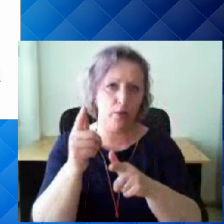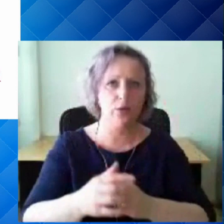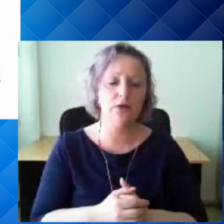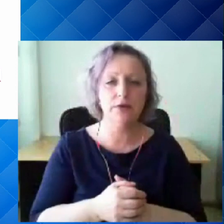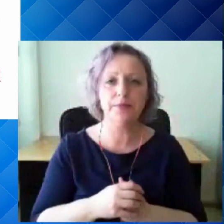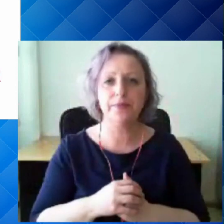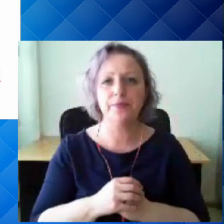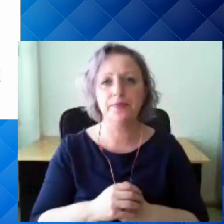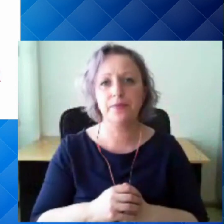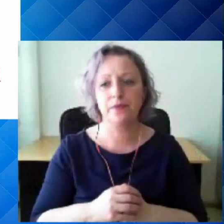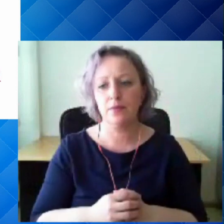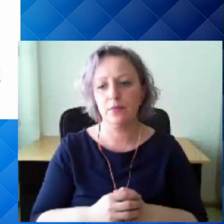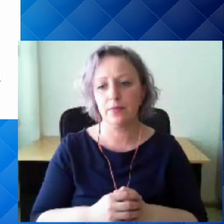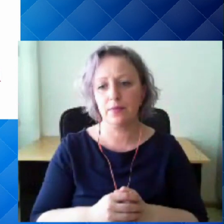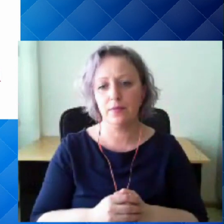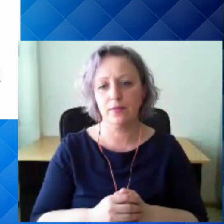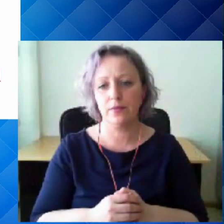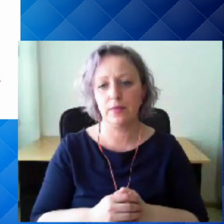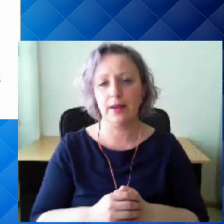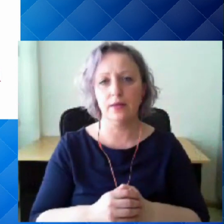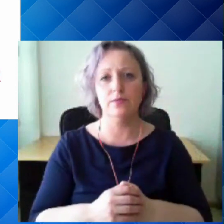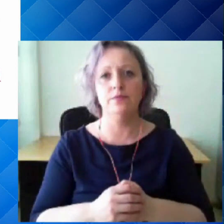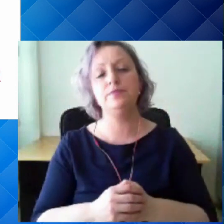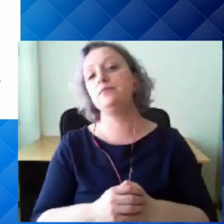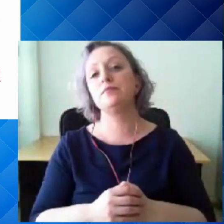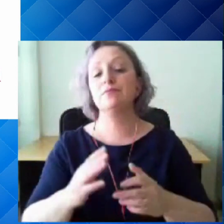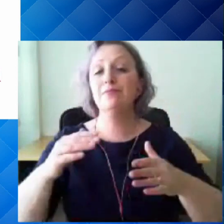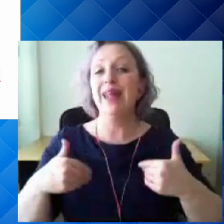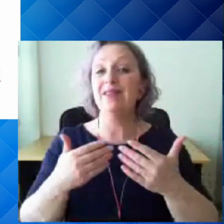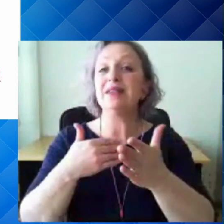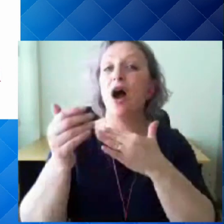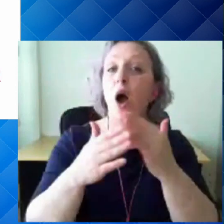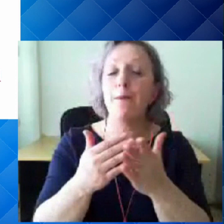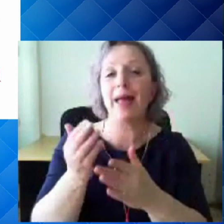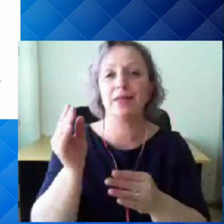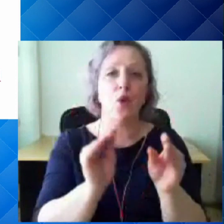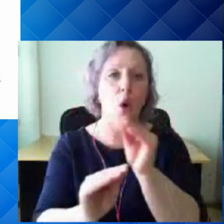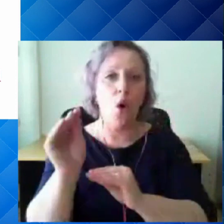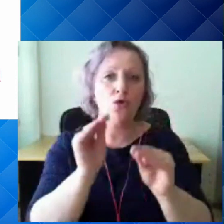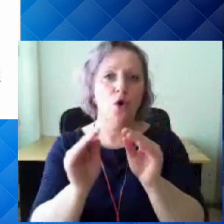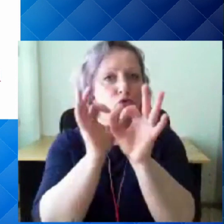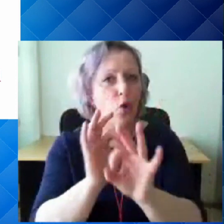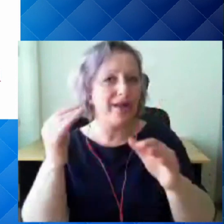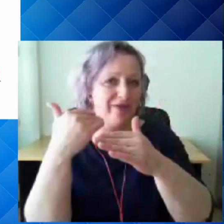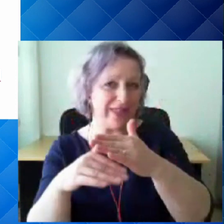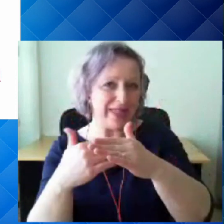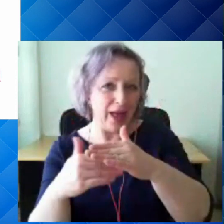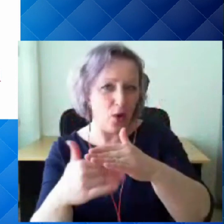teelmise amet on koostanud toreda video,